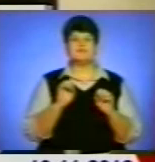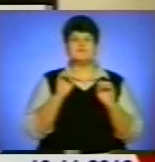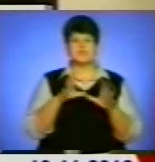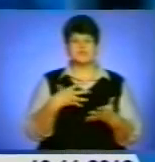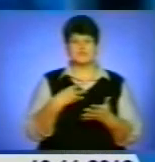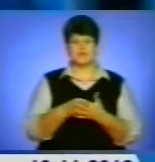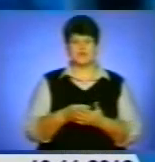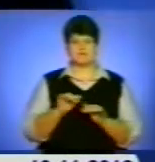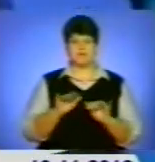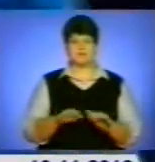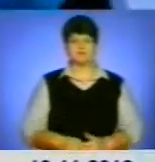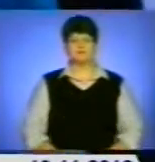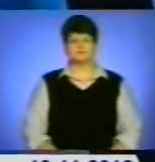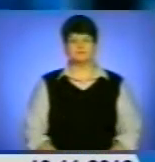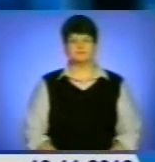своїй справі.